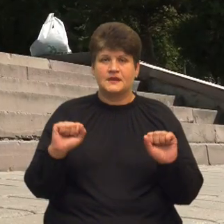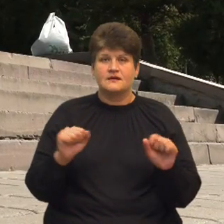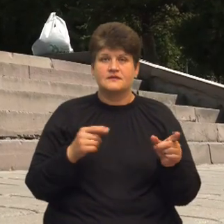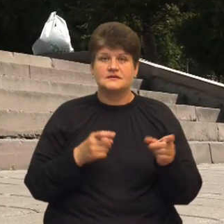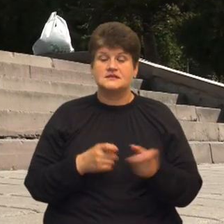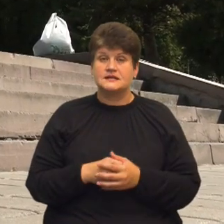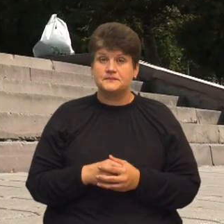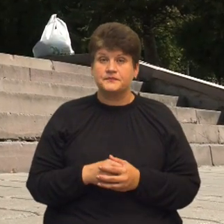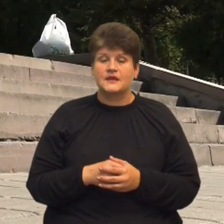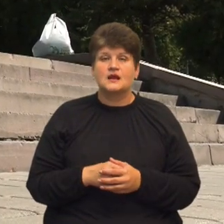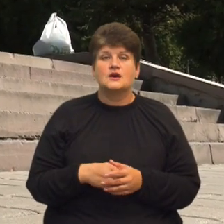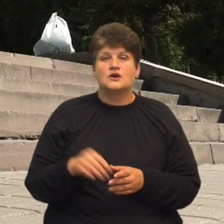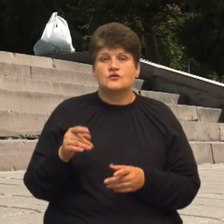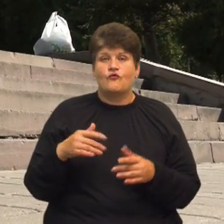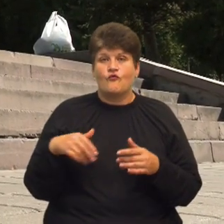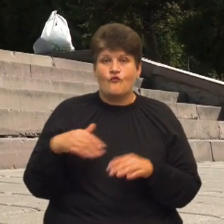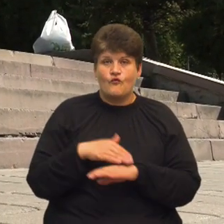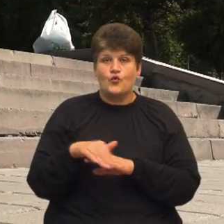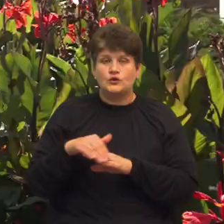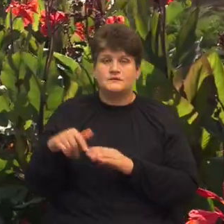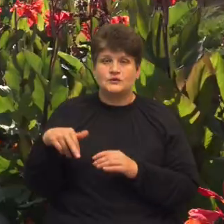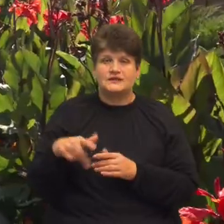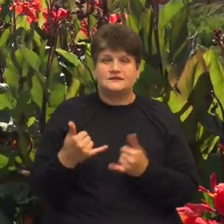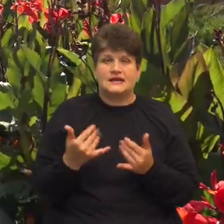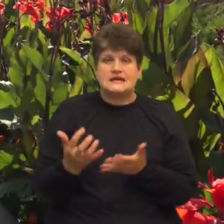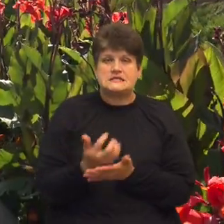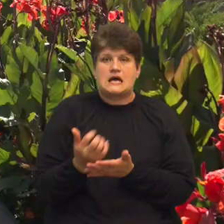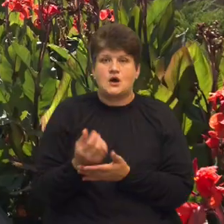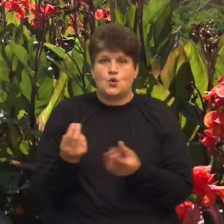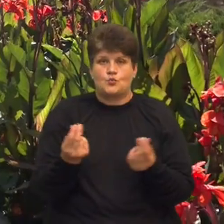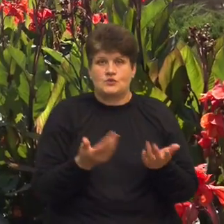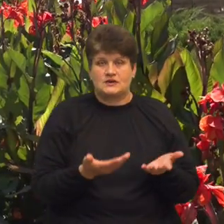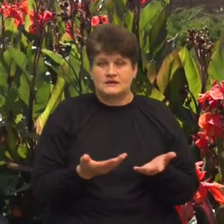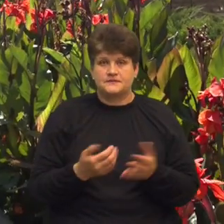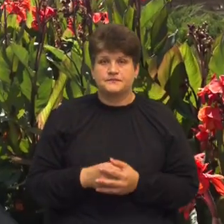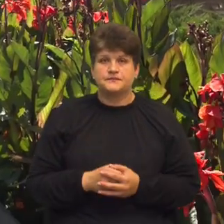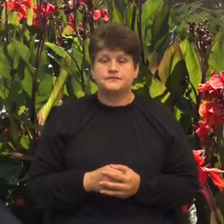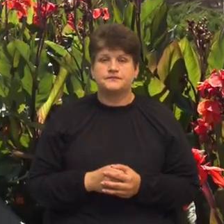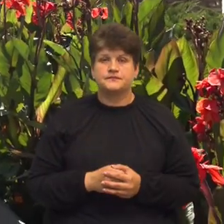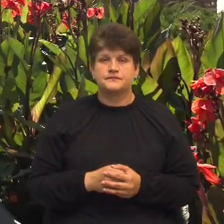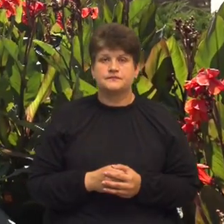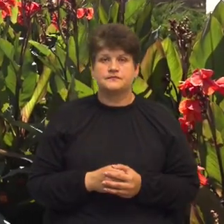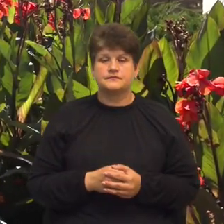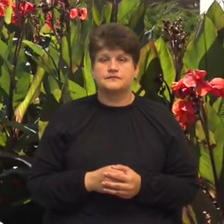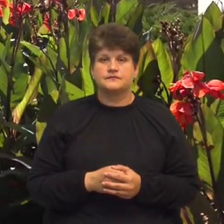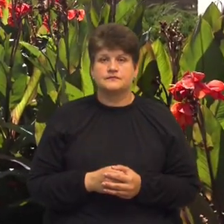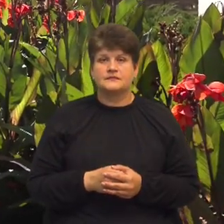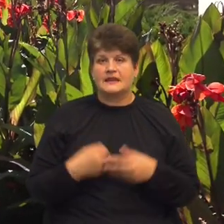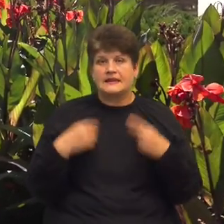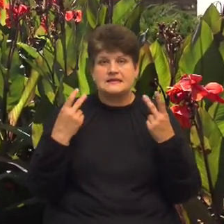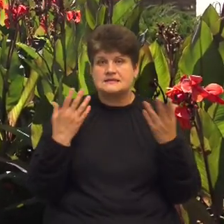Каже, вулицями з гітарою ходив тоді заради заробітку. Це в день, це ми, не знаю,